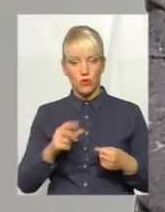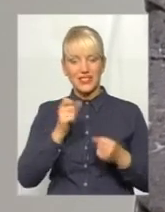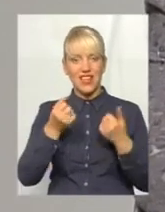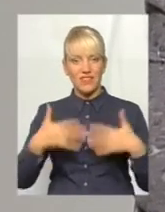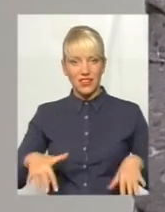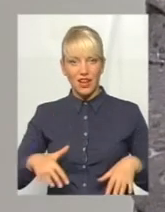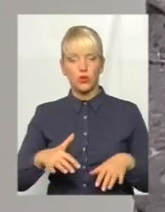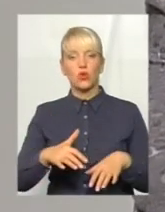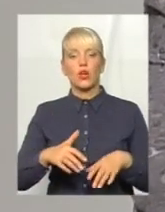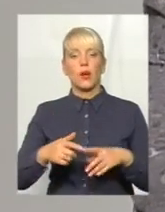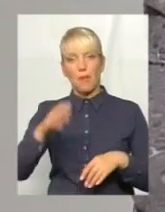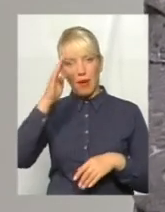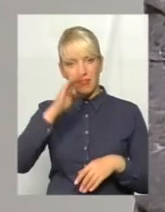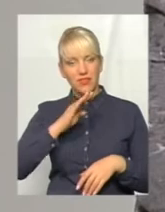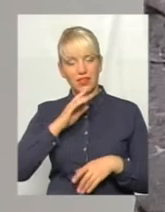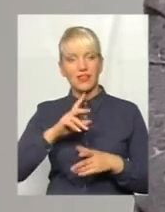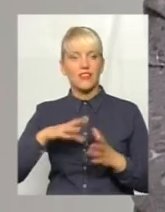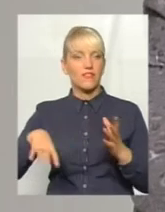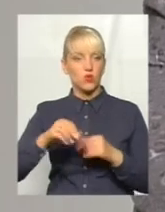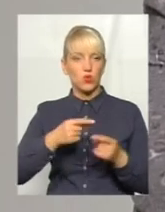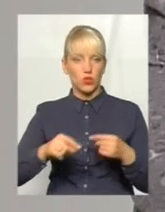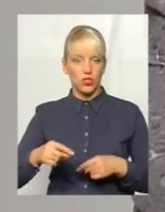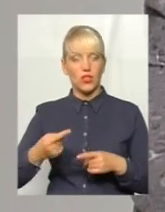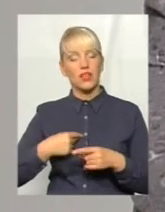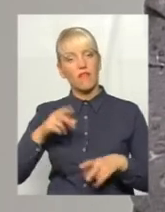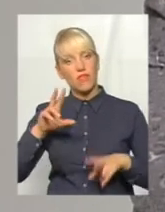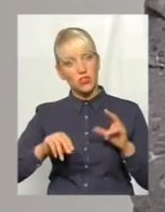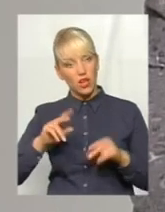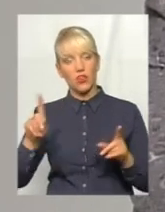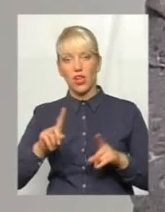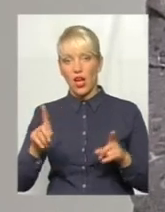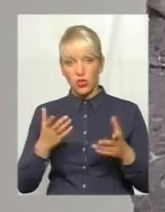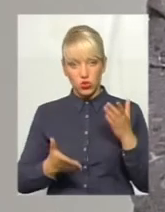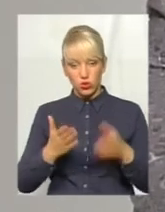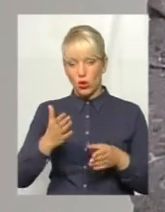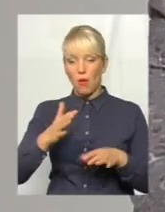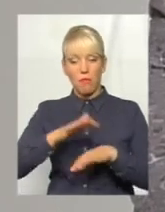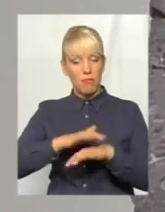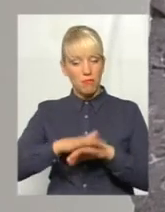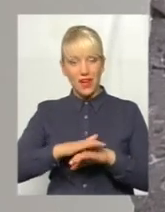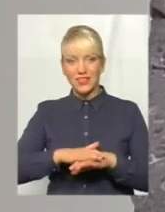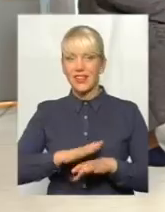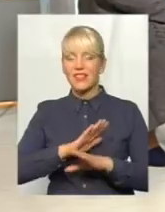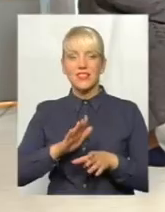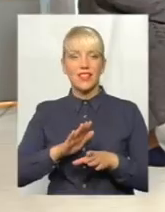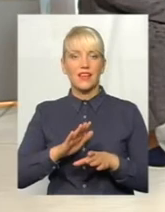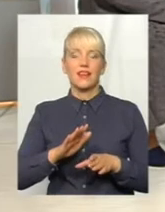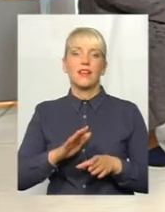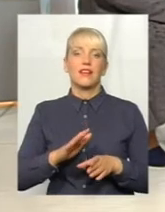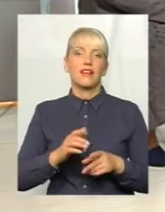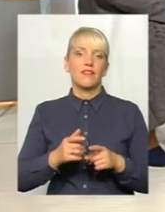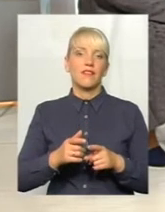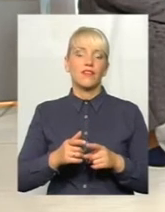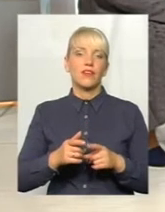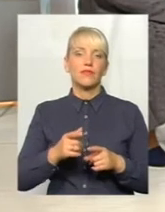остального. Це, ну, я рахую, що якщо банк не згоджувався зі своєю втратом 5 тисяч і нарахував 70